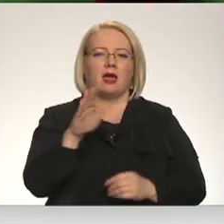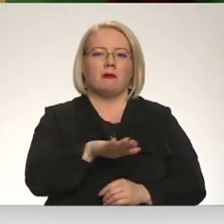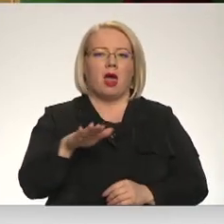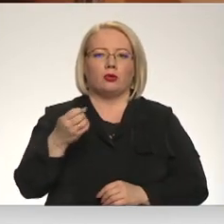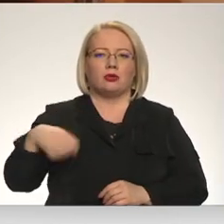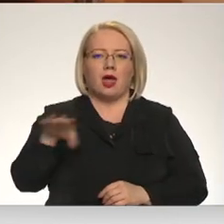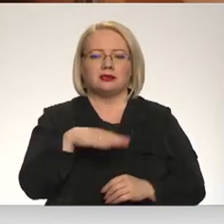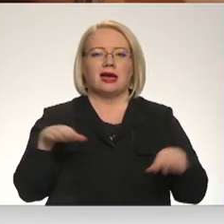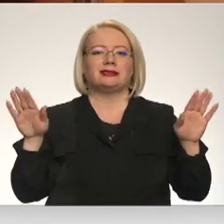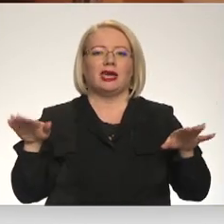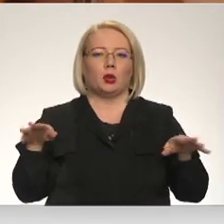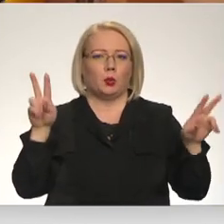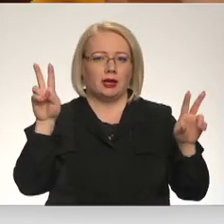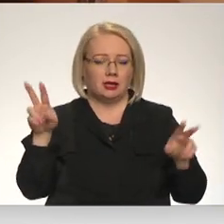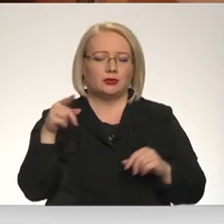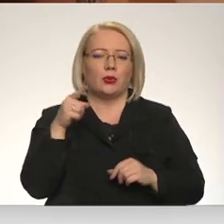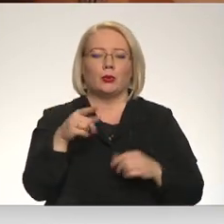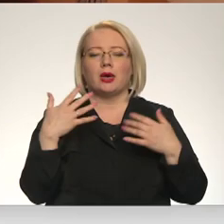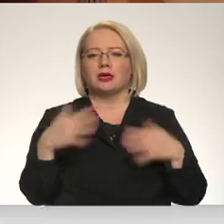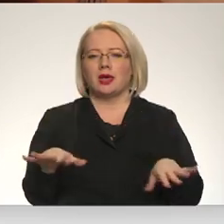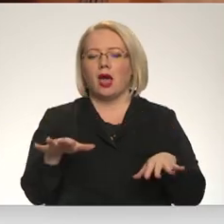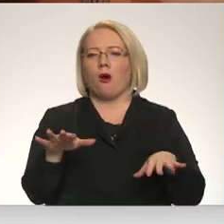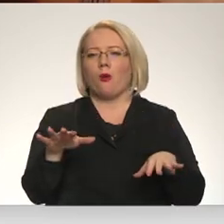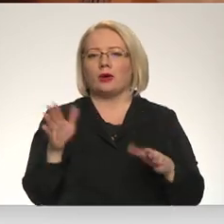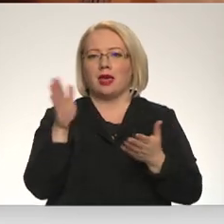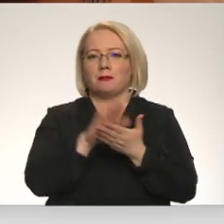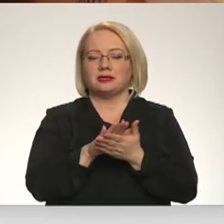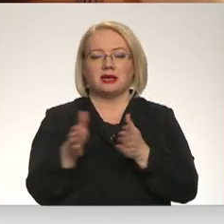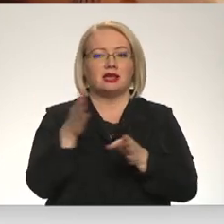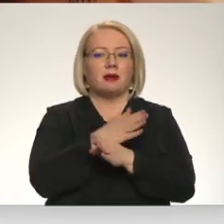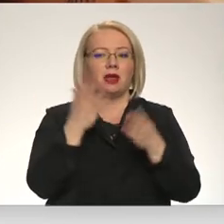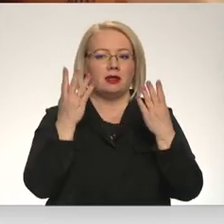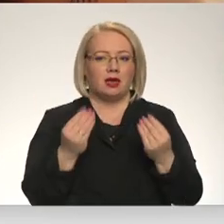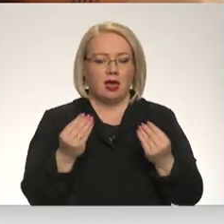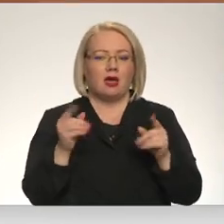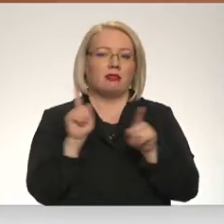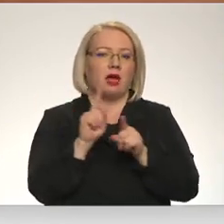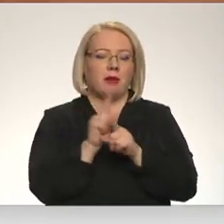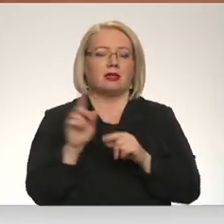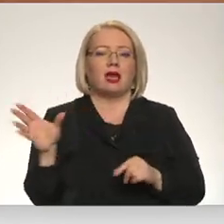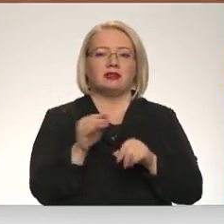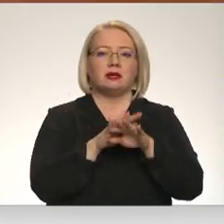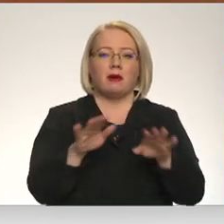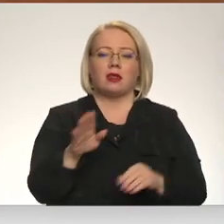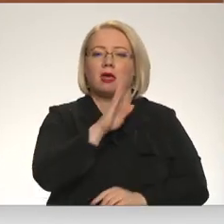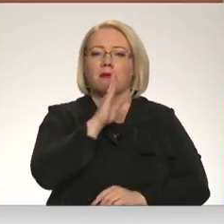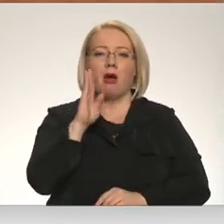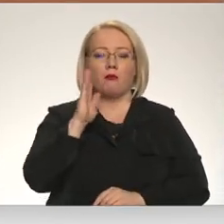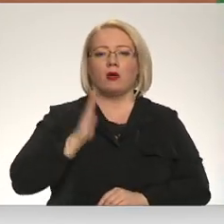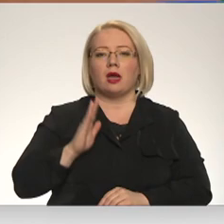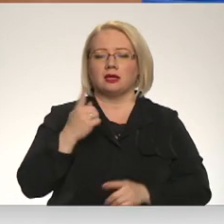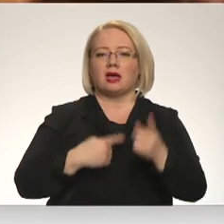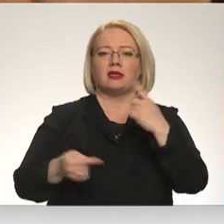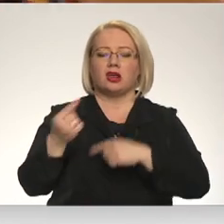cīrulītis. Ar to viņas jau nedaudz iepazinušās iepriekšējā dienā, bet nu, kā visi bērni, mammu gaidīs atgriežamies